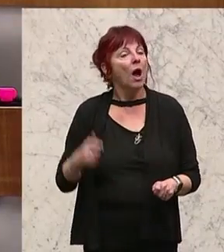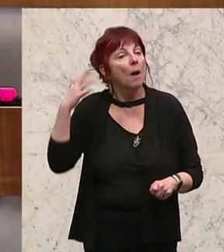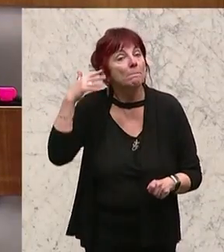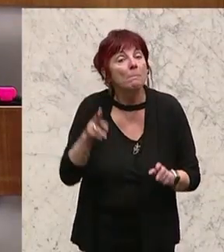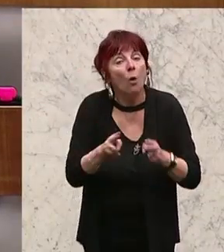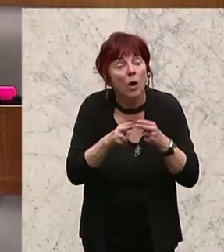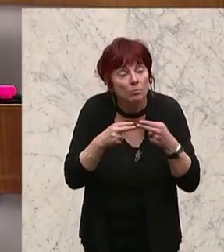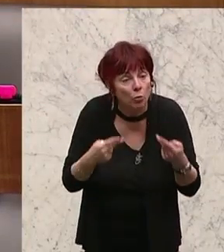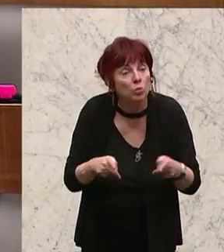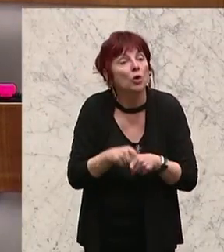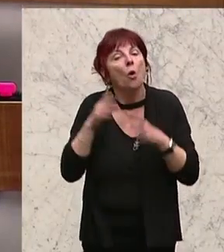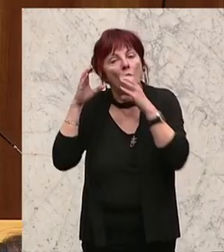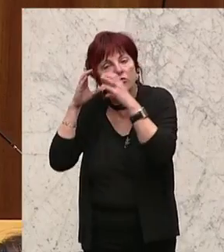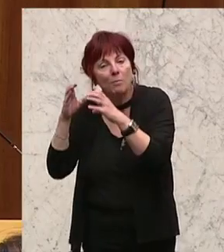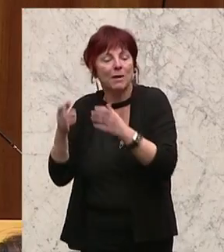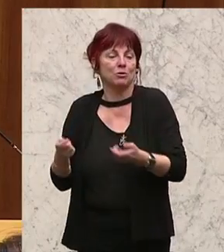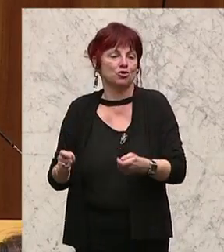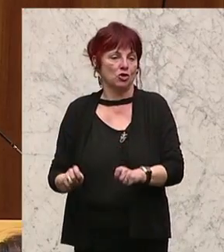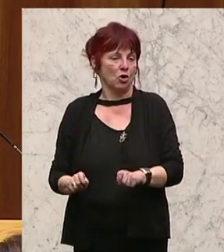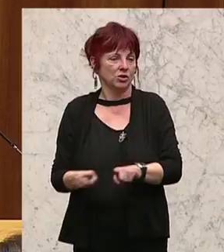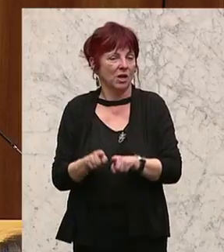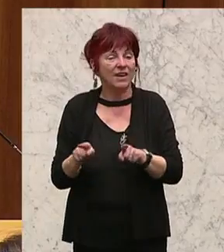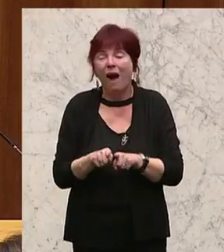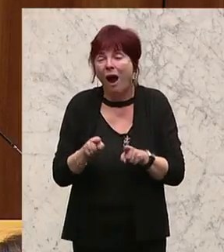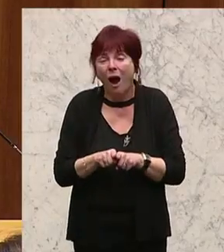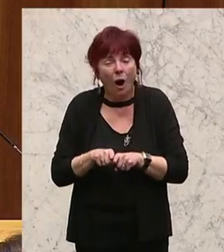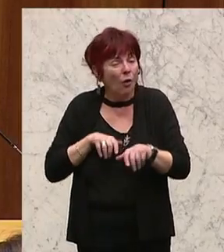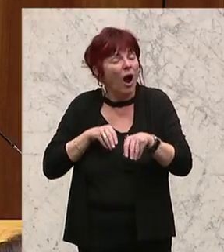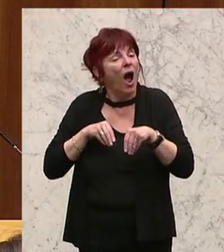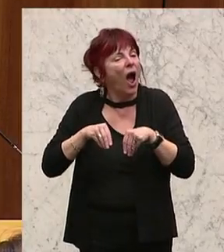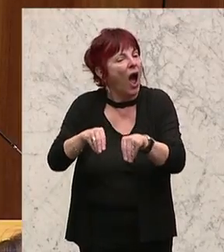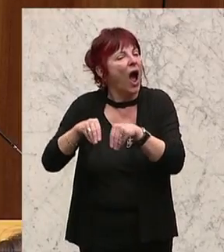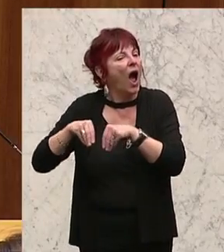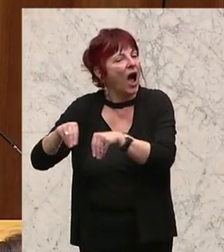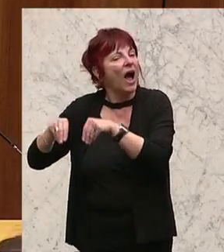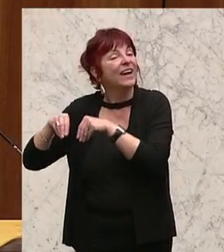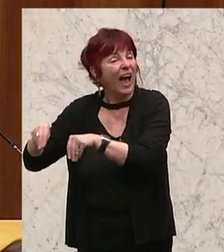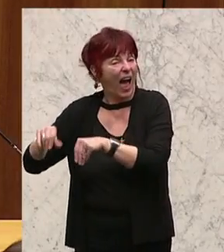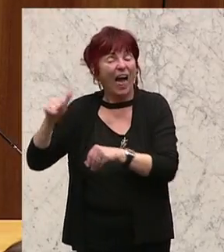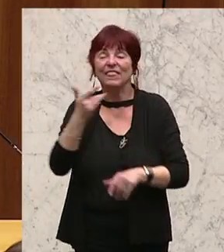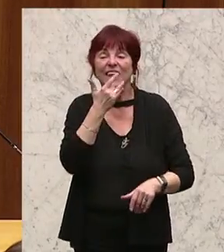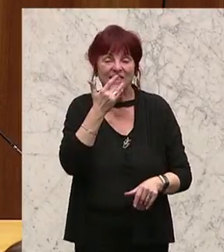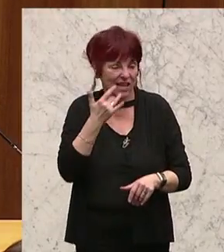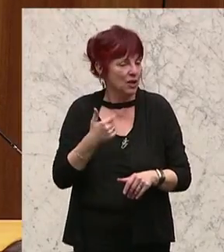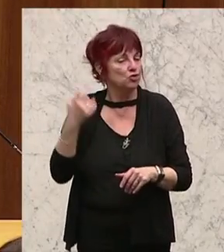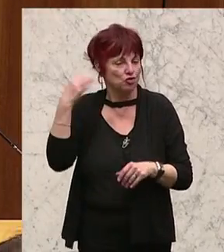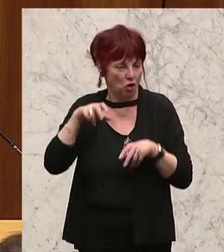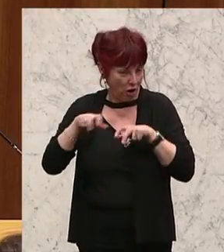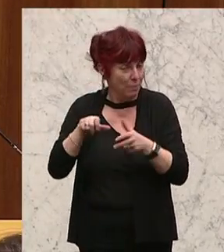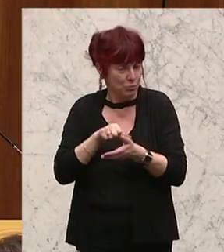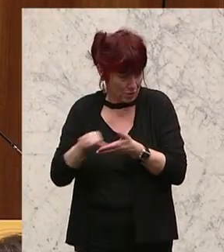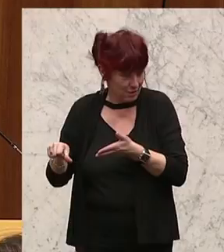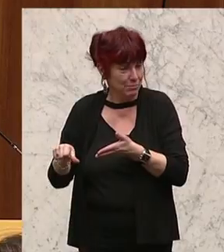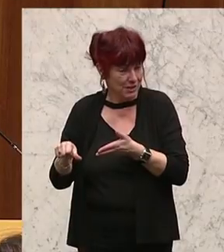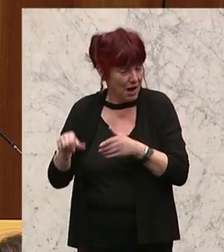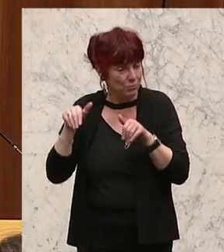der Sozialversicherungsbeiträge, die Streichung des Agrardiesels. Alle diese Maßnahmen hat die ÖVP beschlossen, gemeinsam mit der SPÖ. Und dann